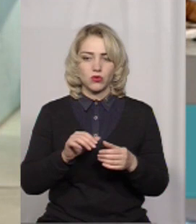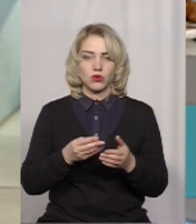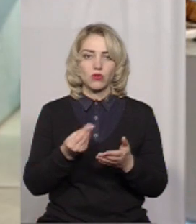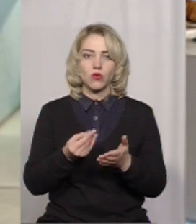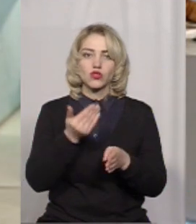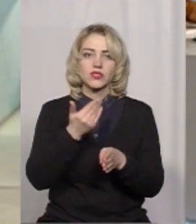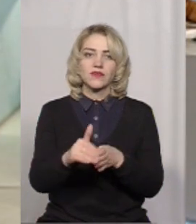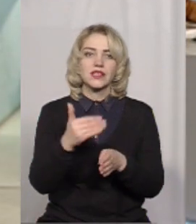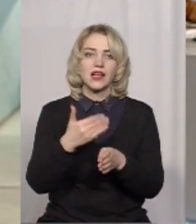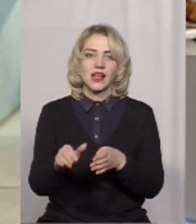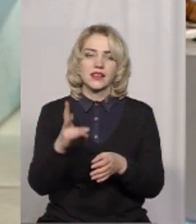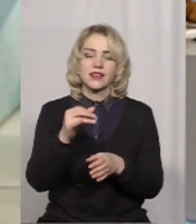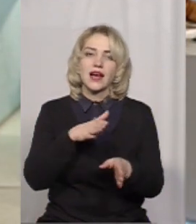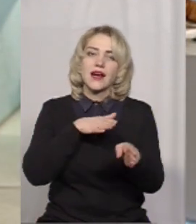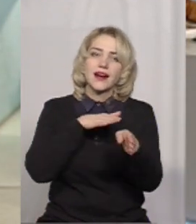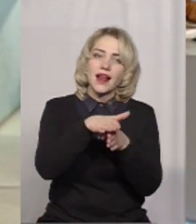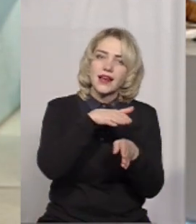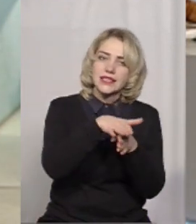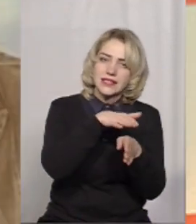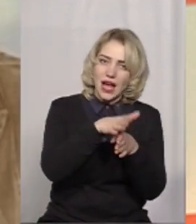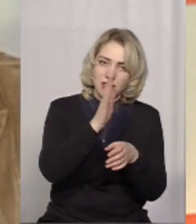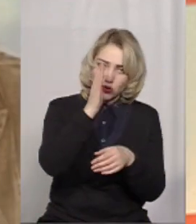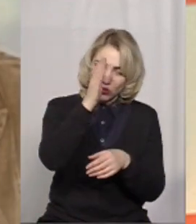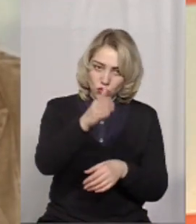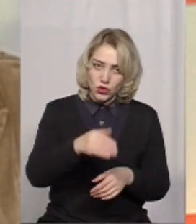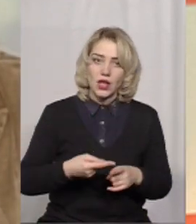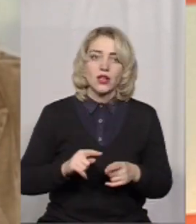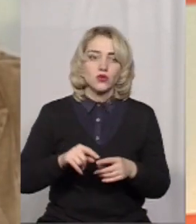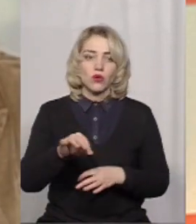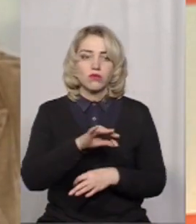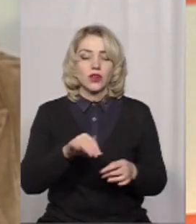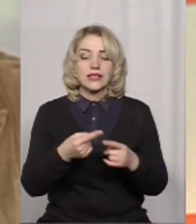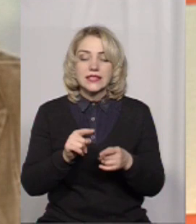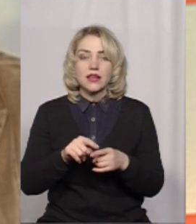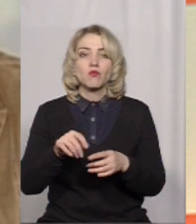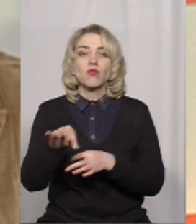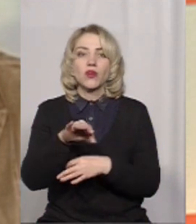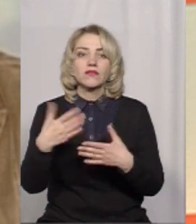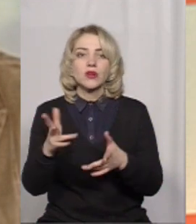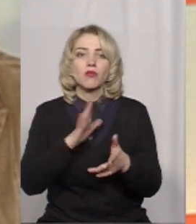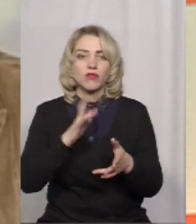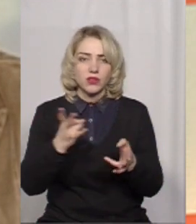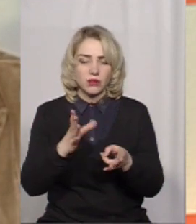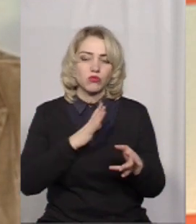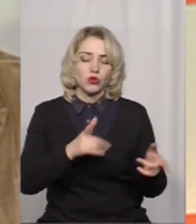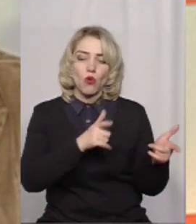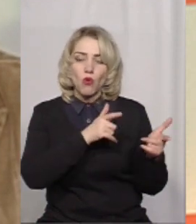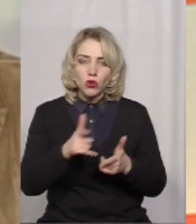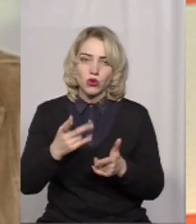кошти безпосередньо на реалізацію майбутніх проєктів. Тобто це мають бути проєкти, які вже фактично впроваджені і